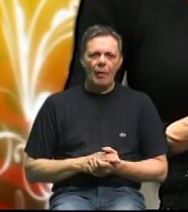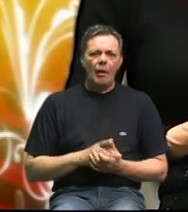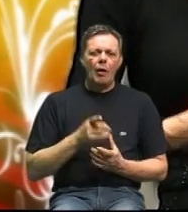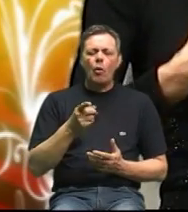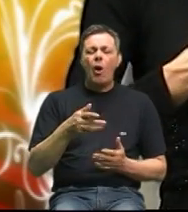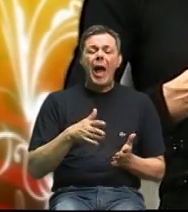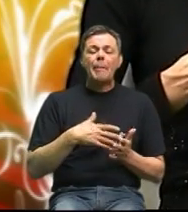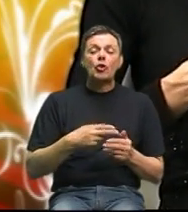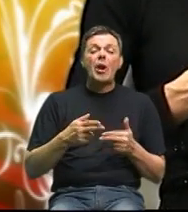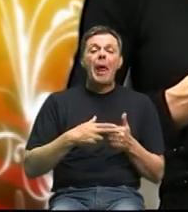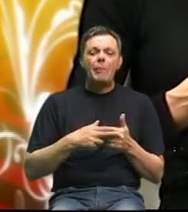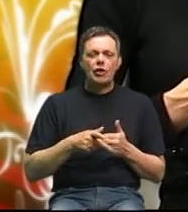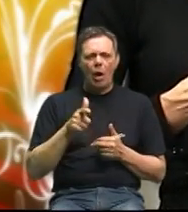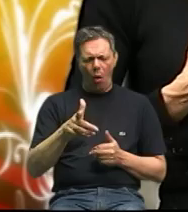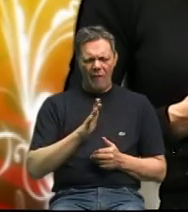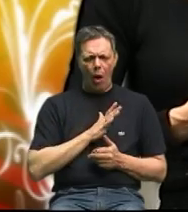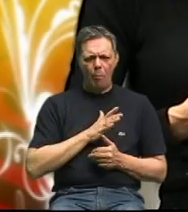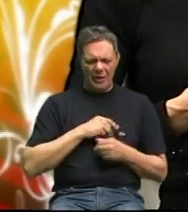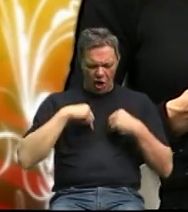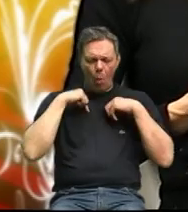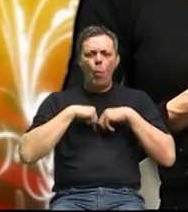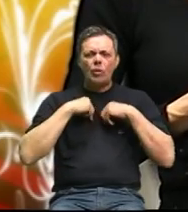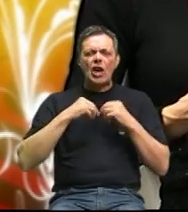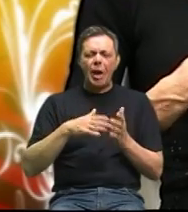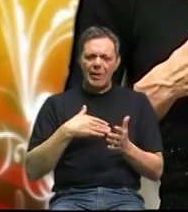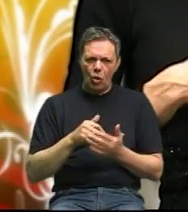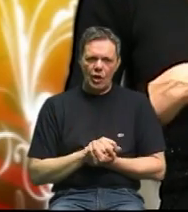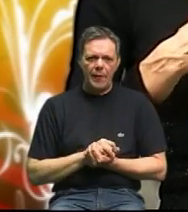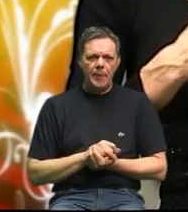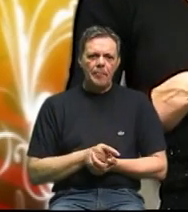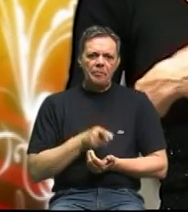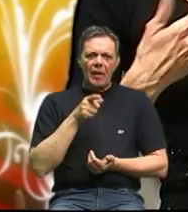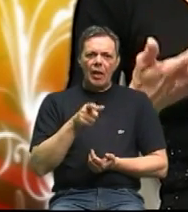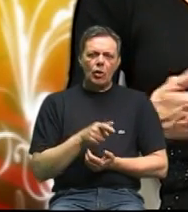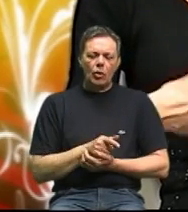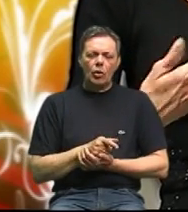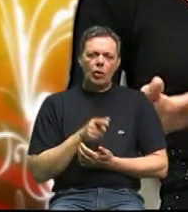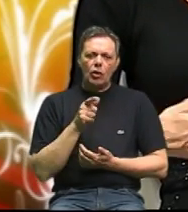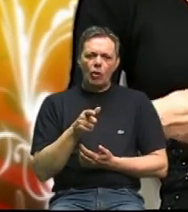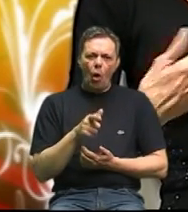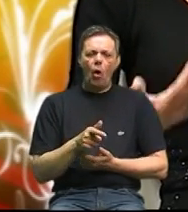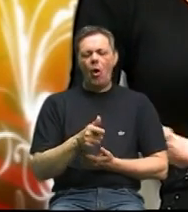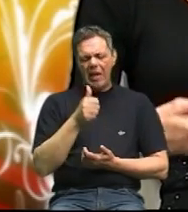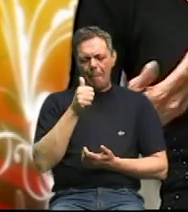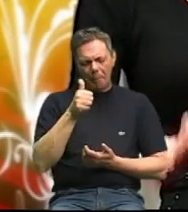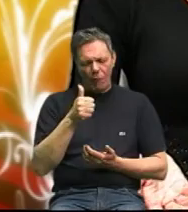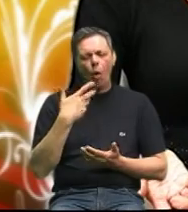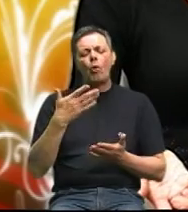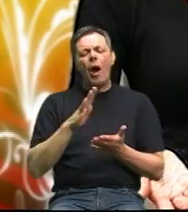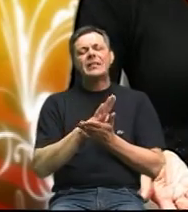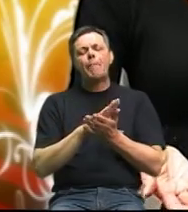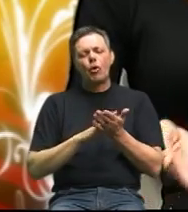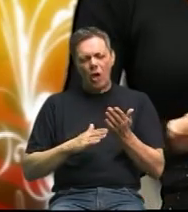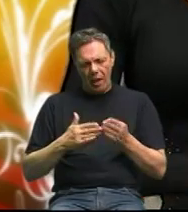najbliže ova opasna ova unutrašnja tako je i to je prvu koju počne razlagati na